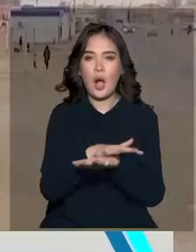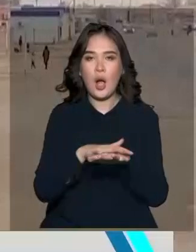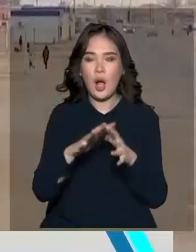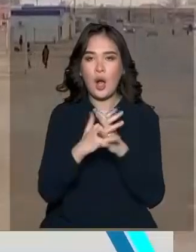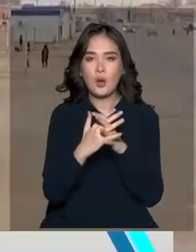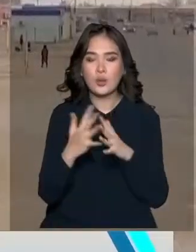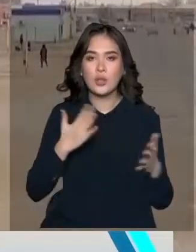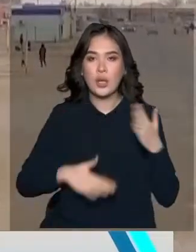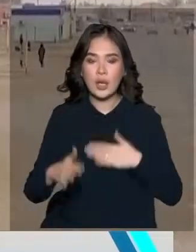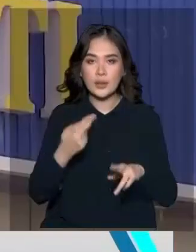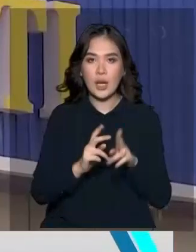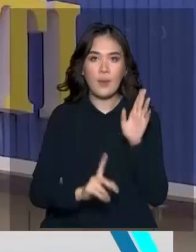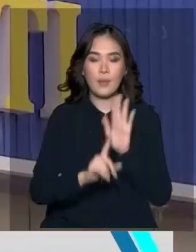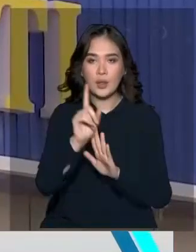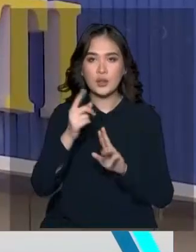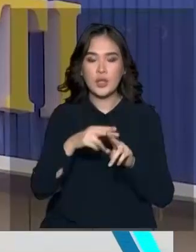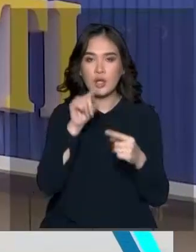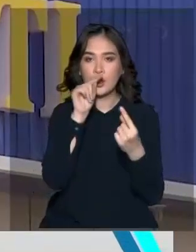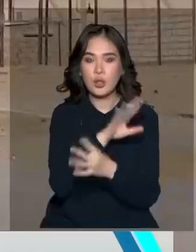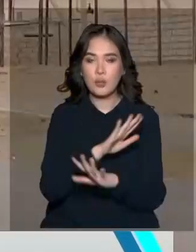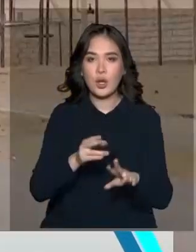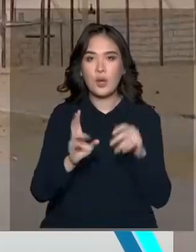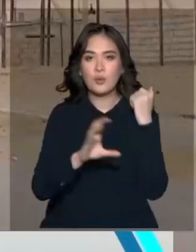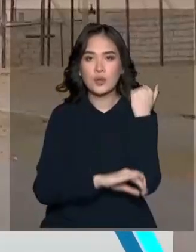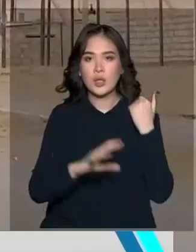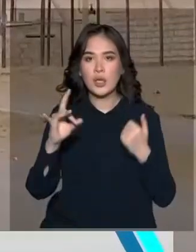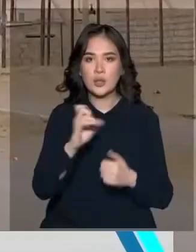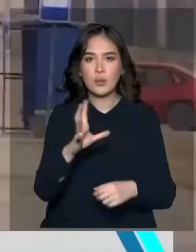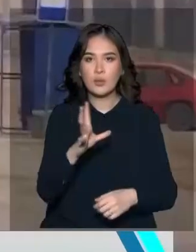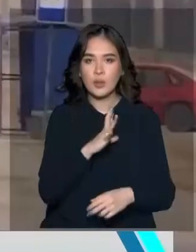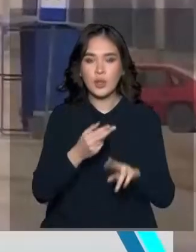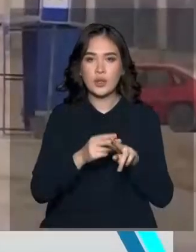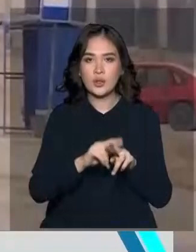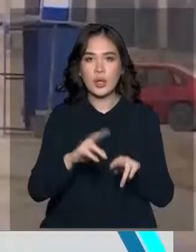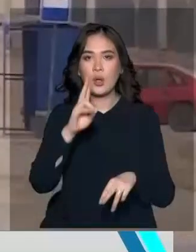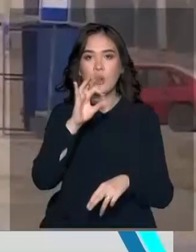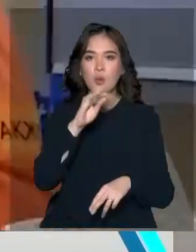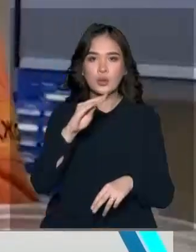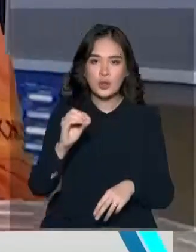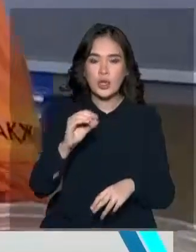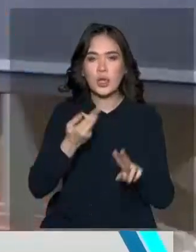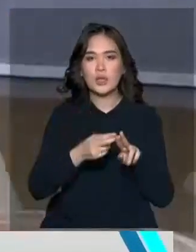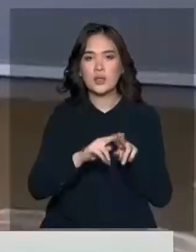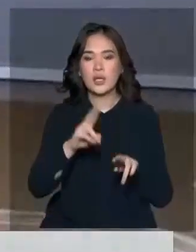Кәсіпкерлер егі бастамаға қарсы емес. Айты оларынша соңғы кезде көзеш, ба секілді ұлттық сұсындарға сұраны сартықан.